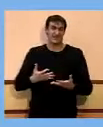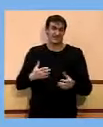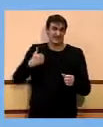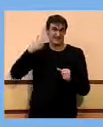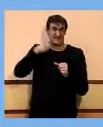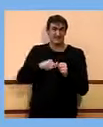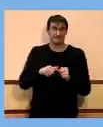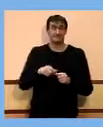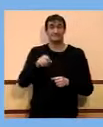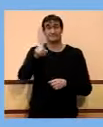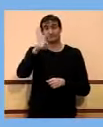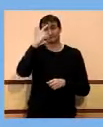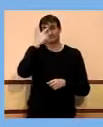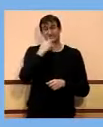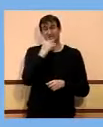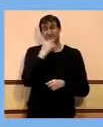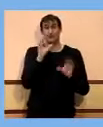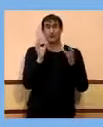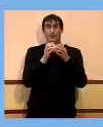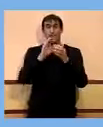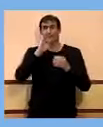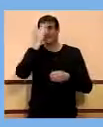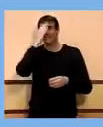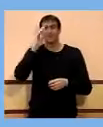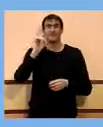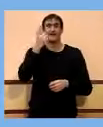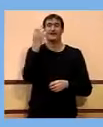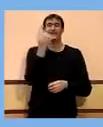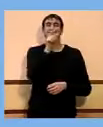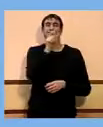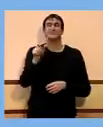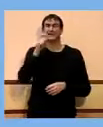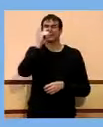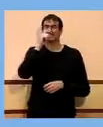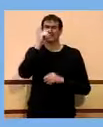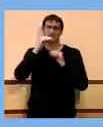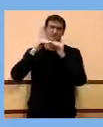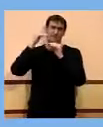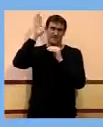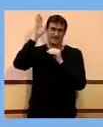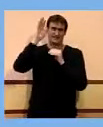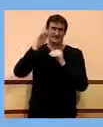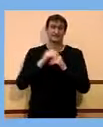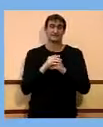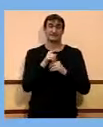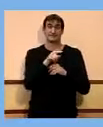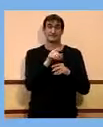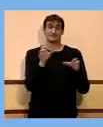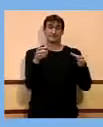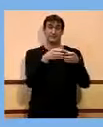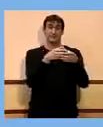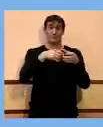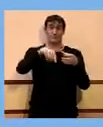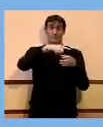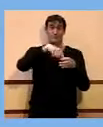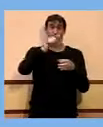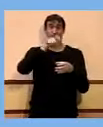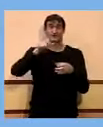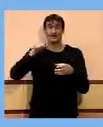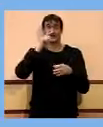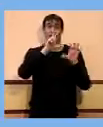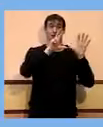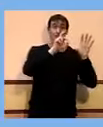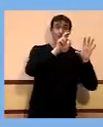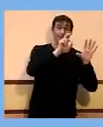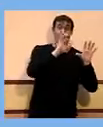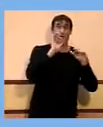vostès que el grup principal és el de les persones més grans i aquí tindríem que el grup de persones de 80